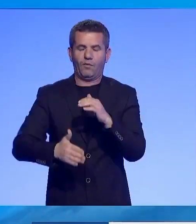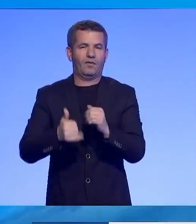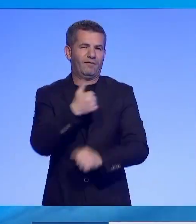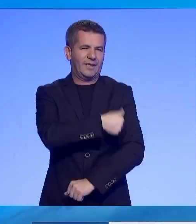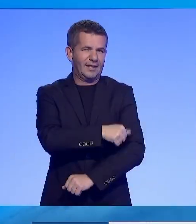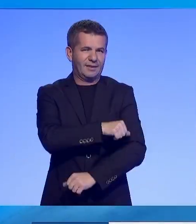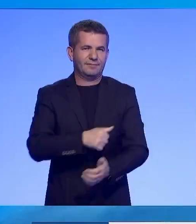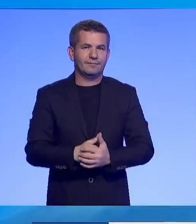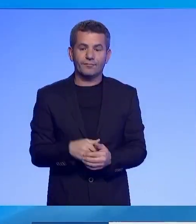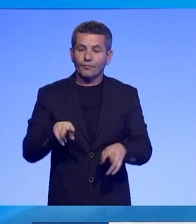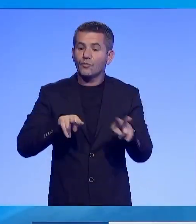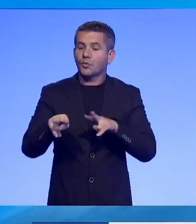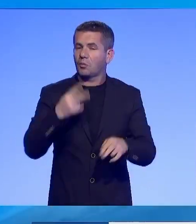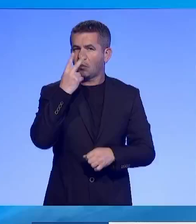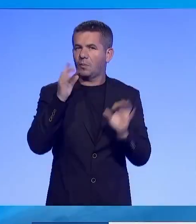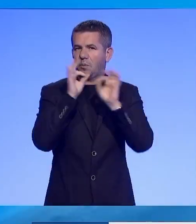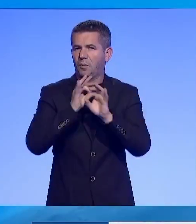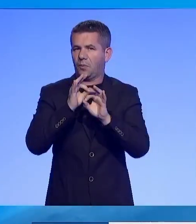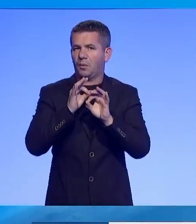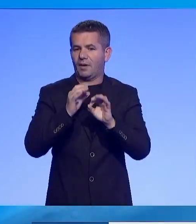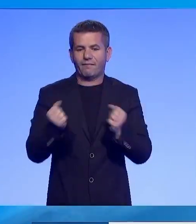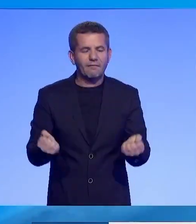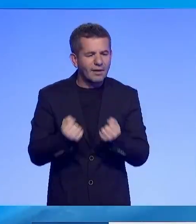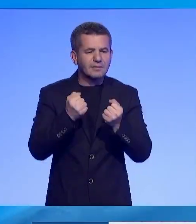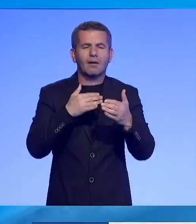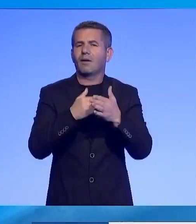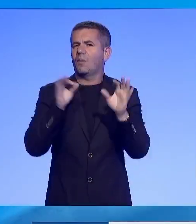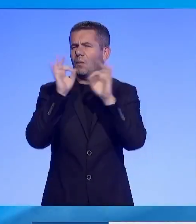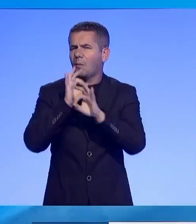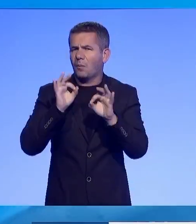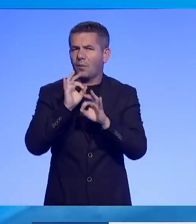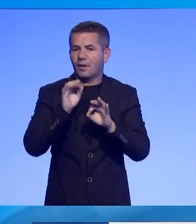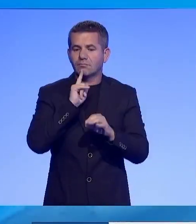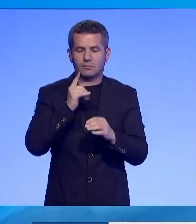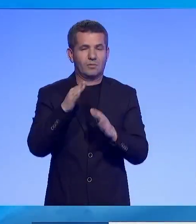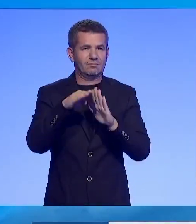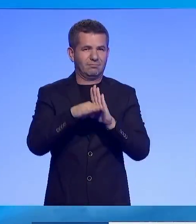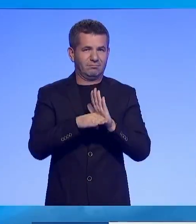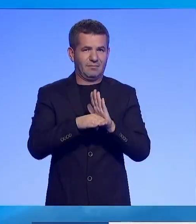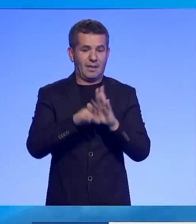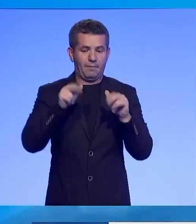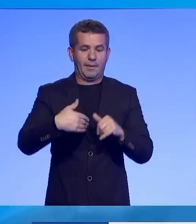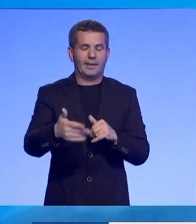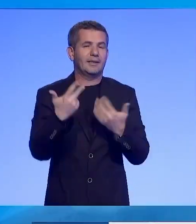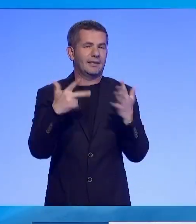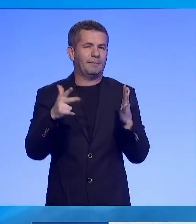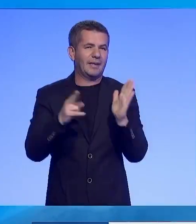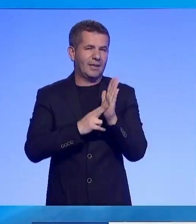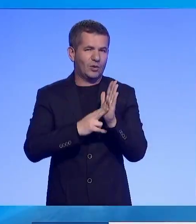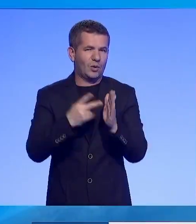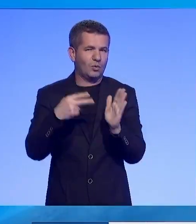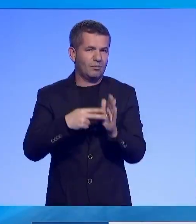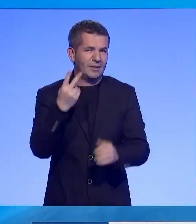Prokuroria nuk përashikojnë të hasin do një bështërsi për dorzimin e listës dheri me 18.9.2022